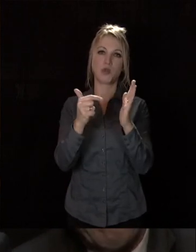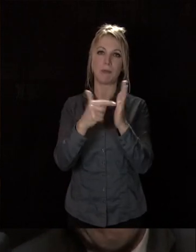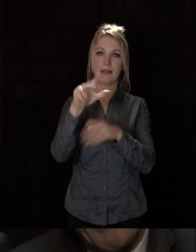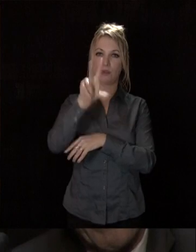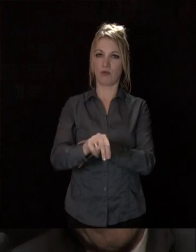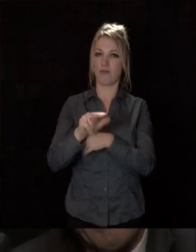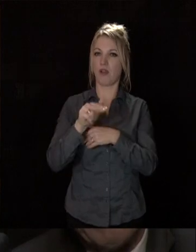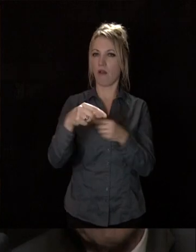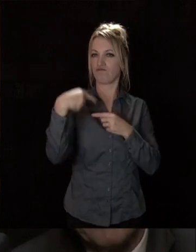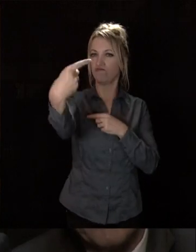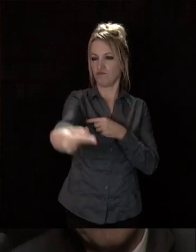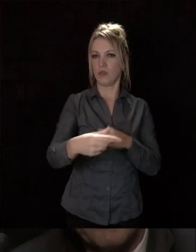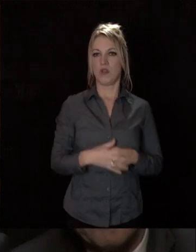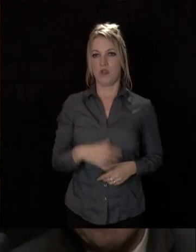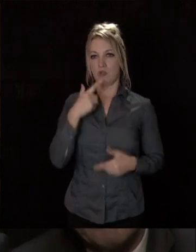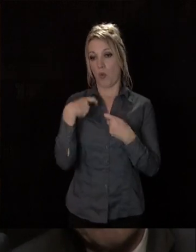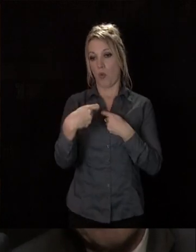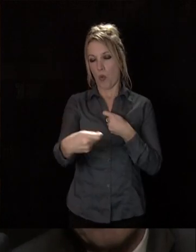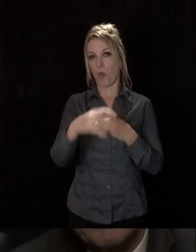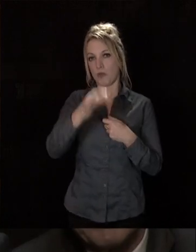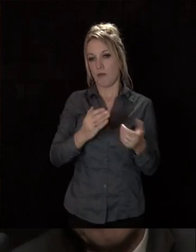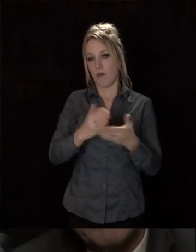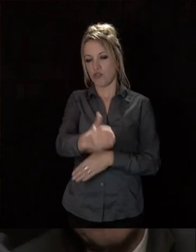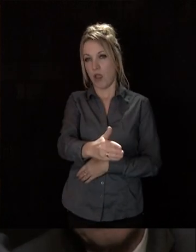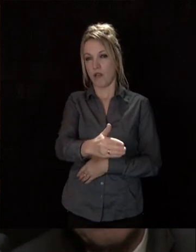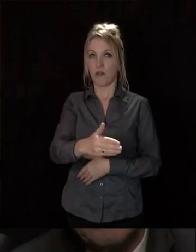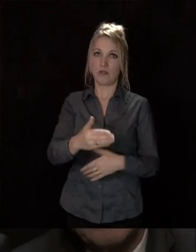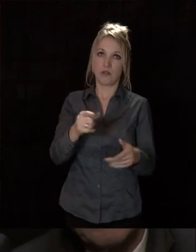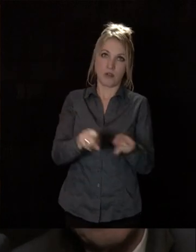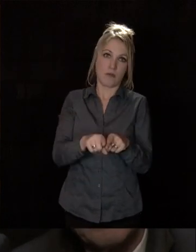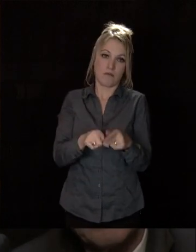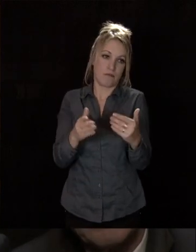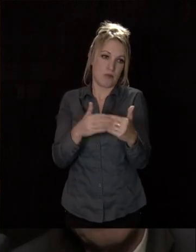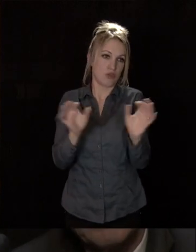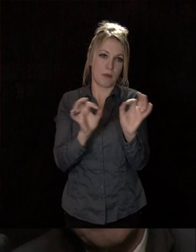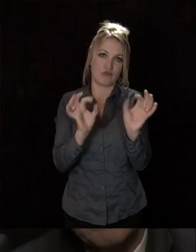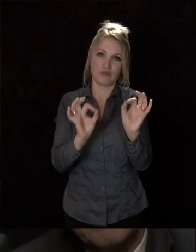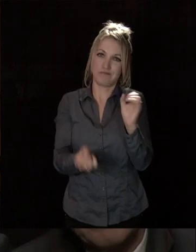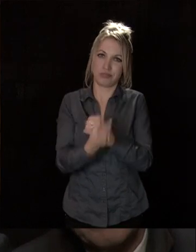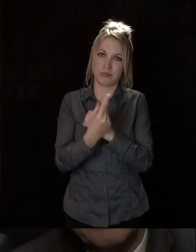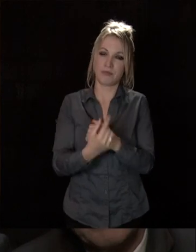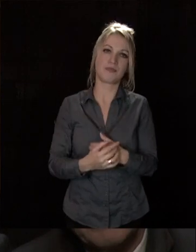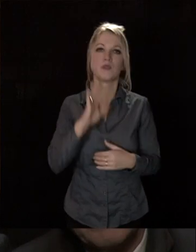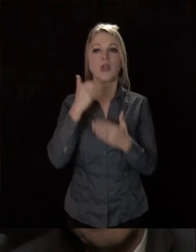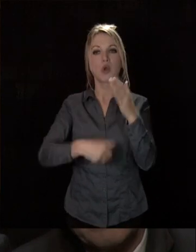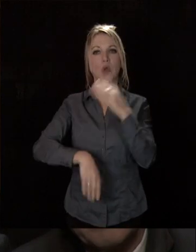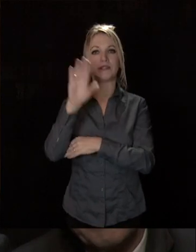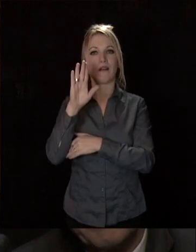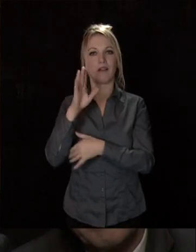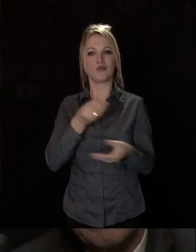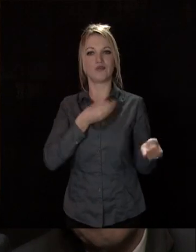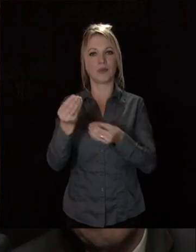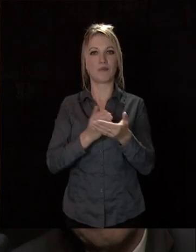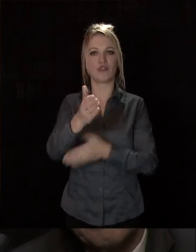encore, je crois que l'ampleur et l'ambition de ce projet sont sans équivalent. C'est ce qui nous a permis de candidater dans